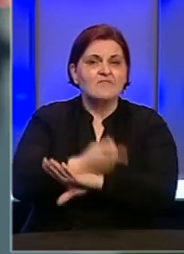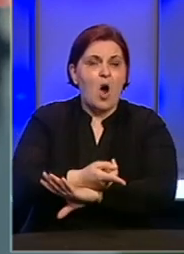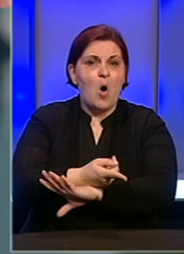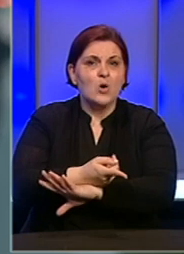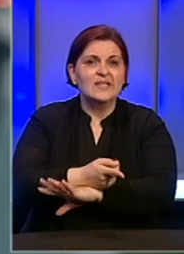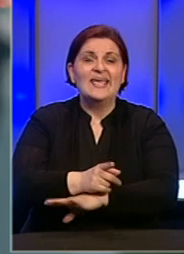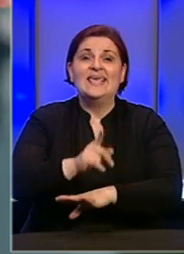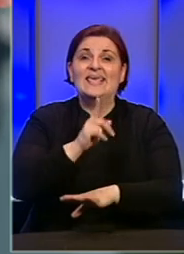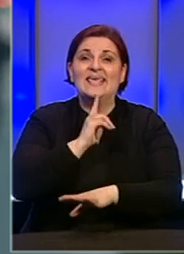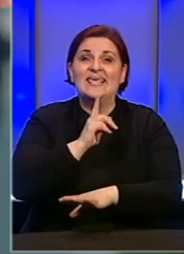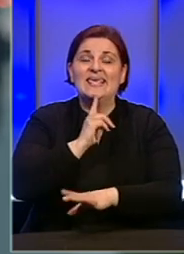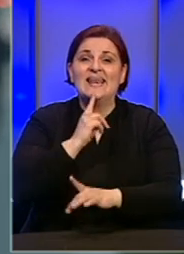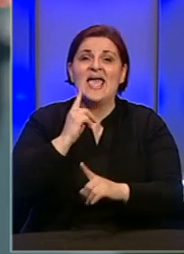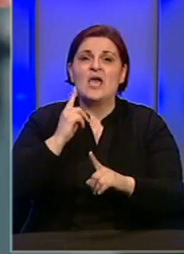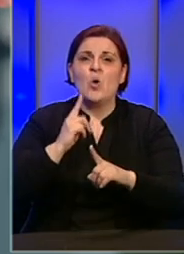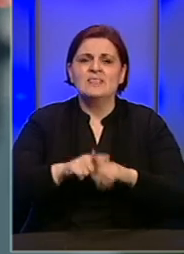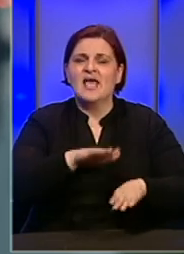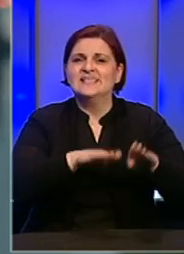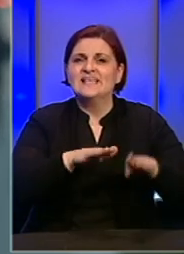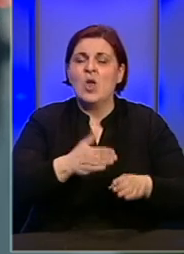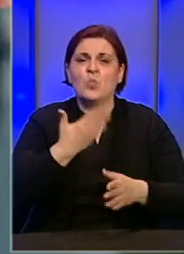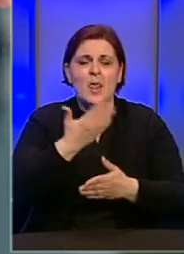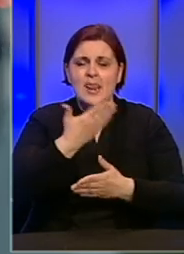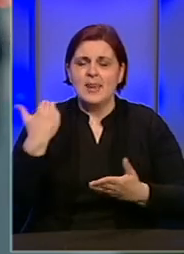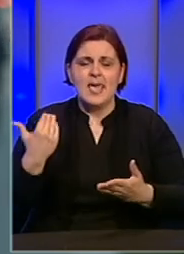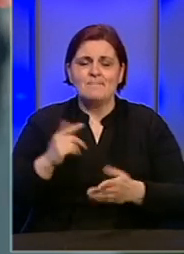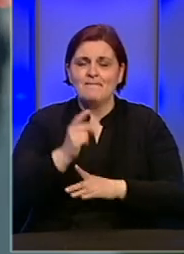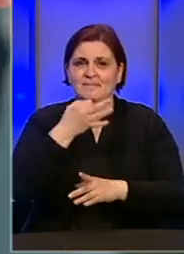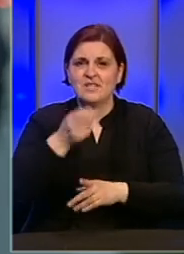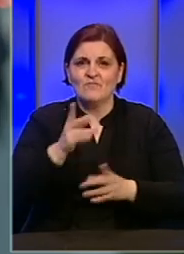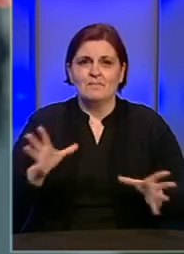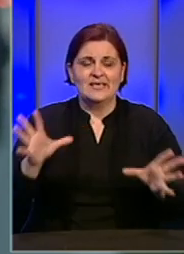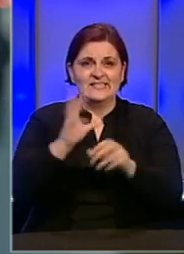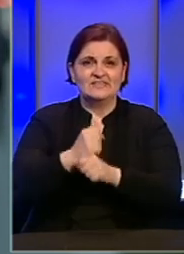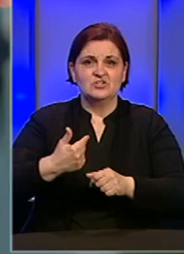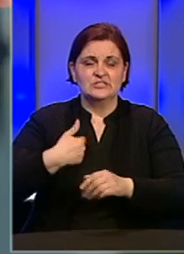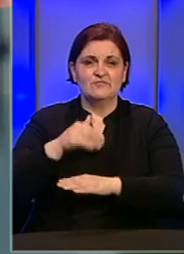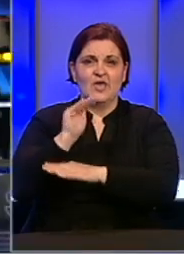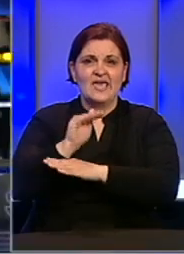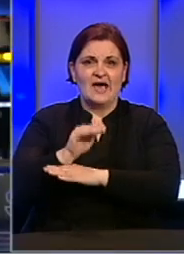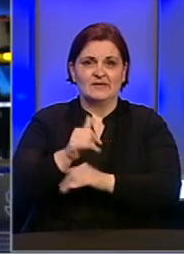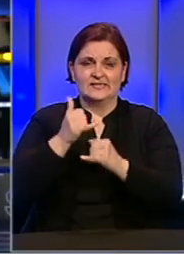i na koje tačno zalihe. Ukoliko nema više pitanja, ne do ovim bih završila svoje javljanje iz Sarajeva.